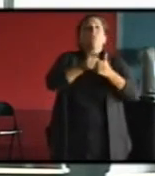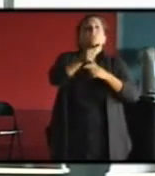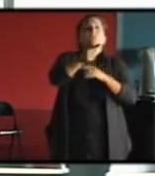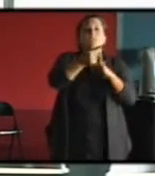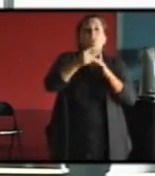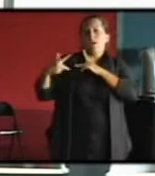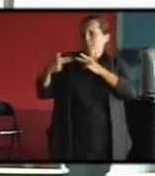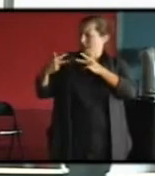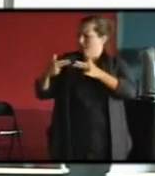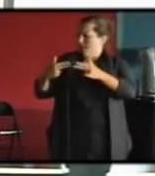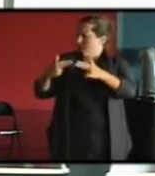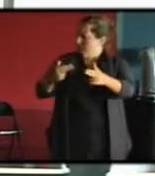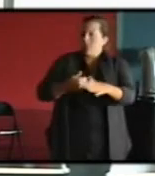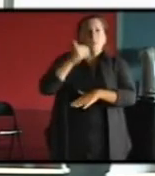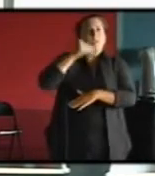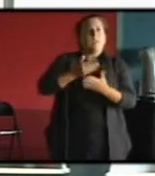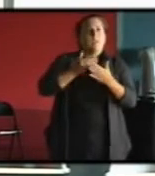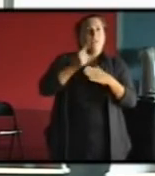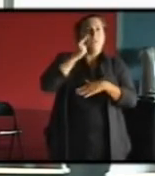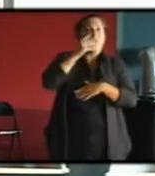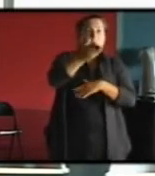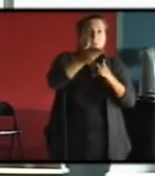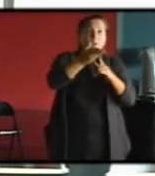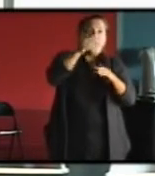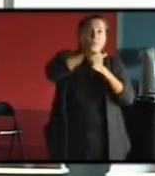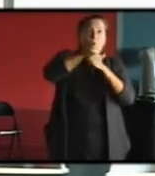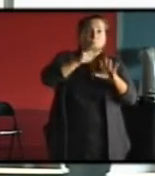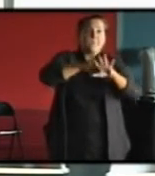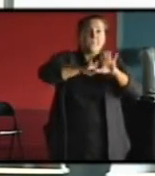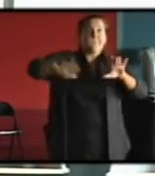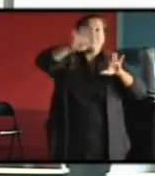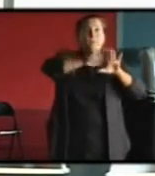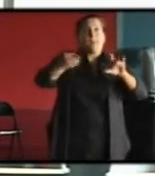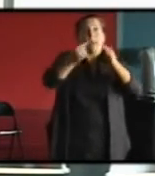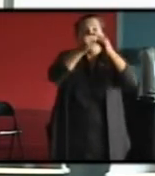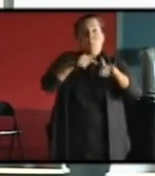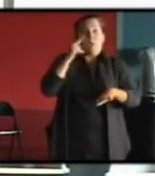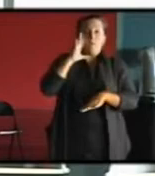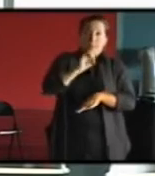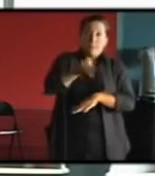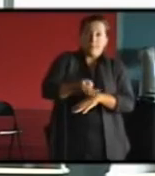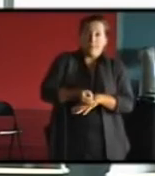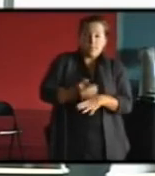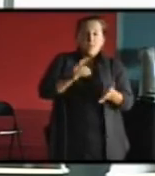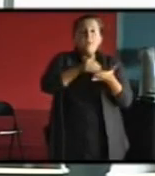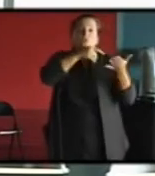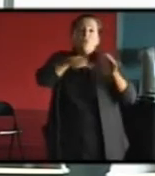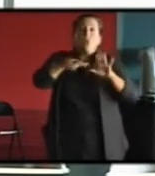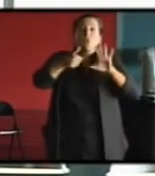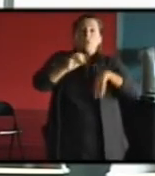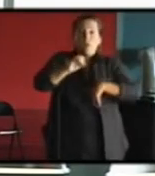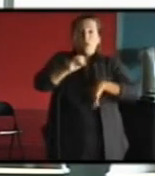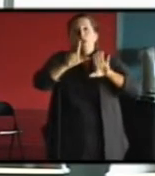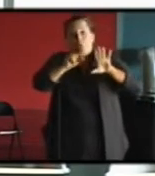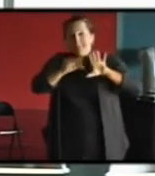'ampleur du tissu constitué qui est concerné. Les années 60, 70, 80 sont